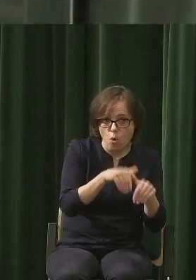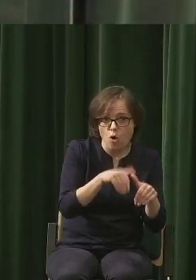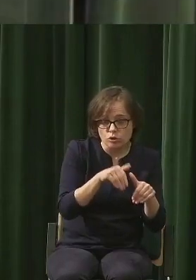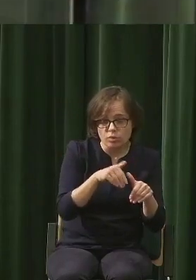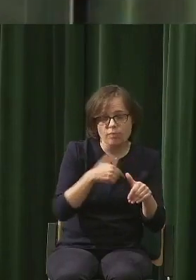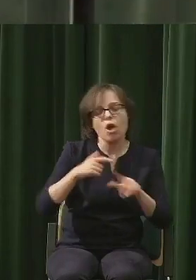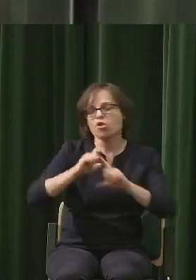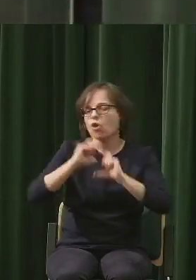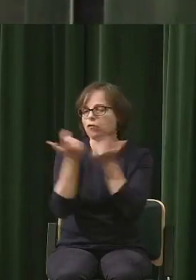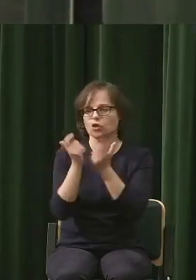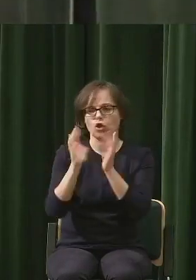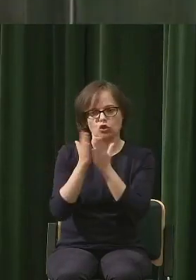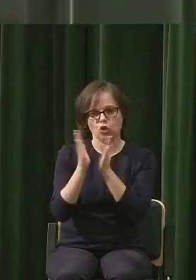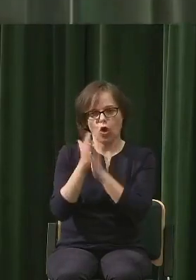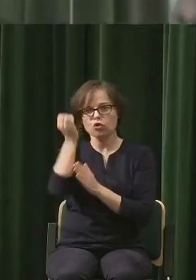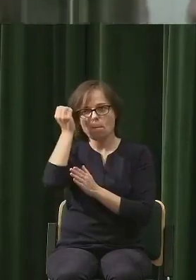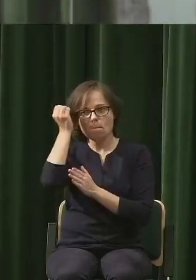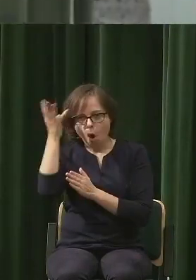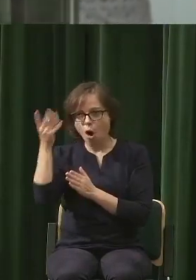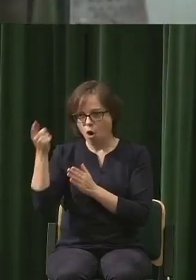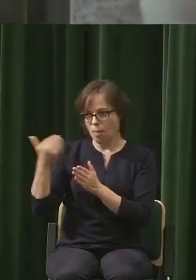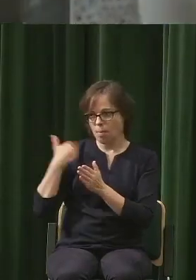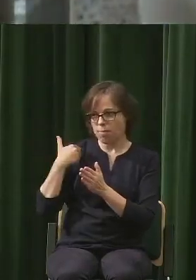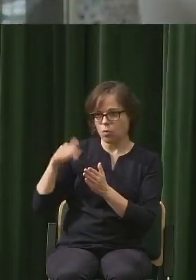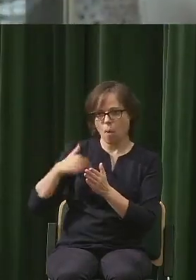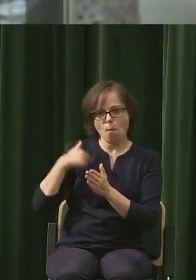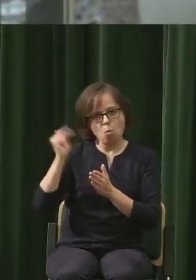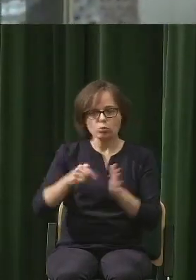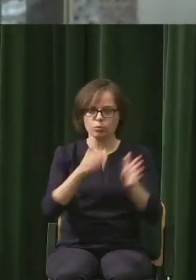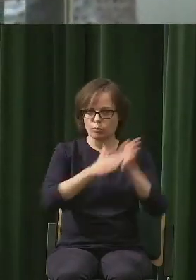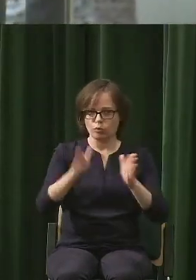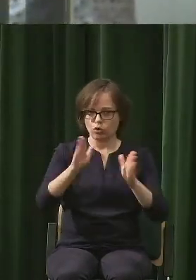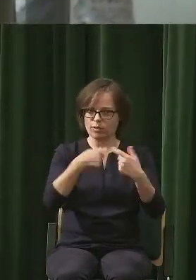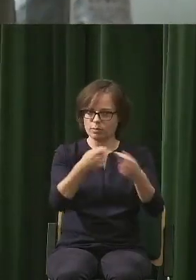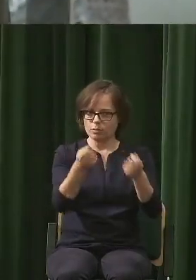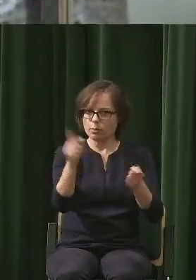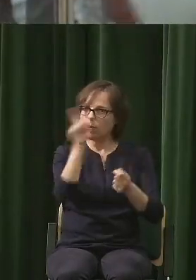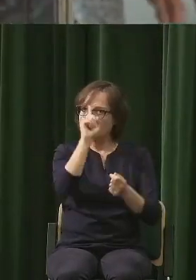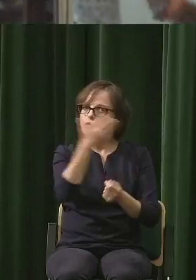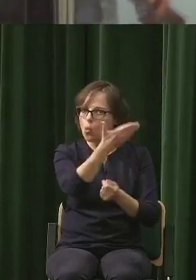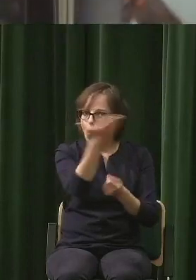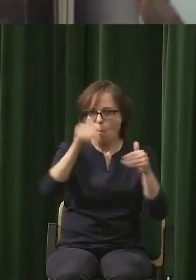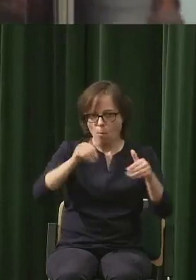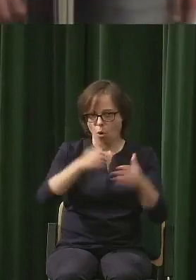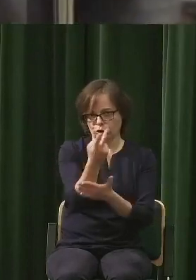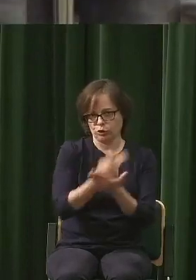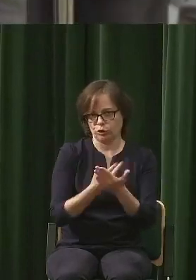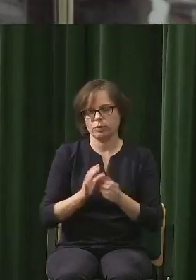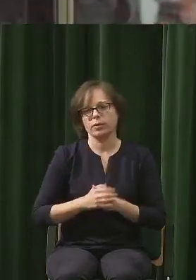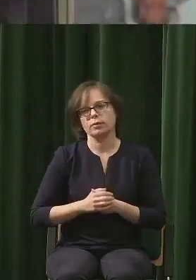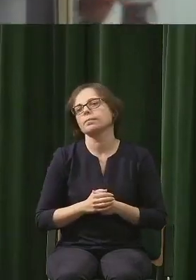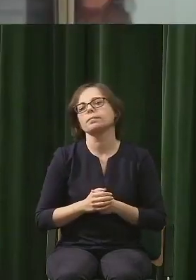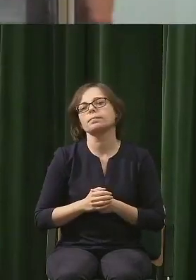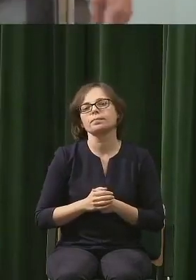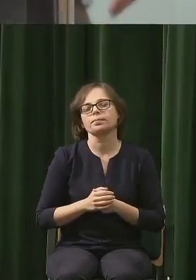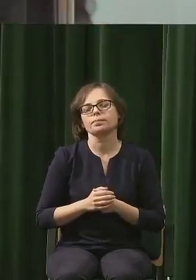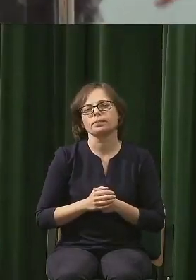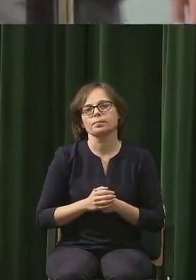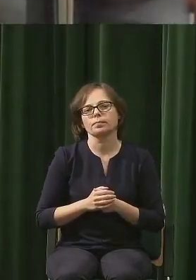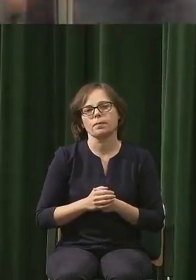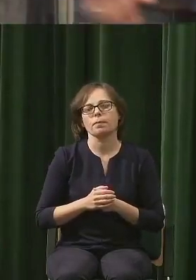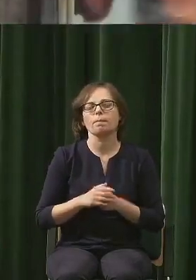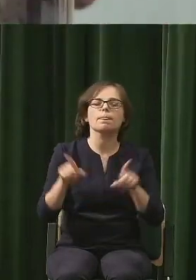była mowa, przygotować do sprzedaży, do możliwości ich przeczytania. Wnioski takie